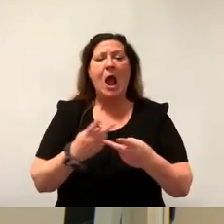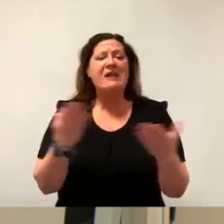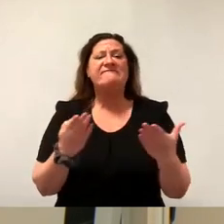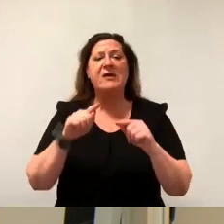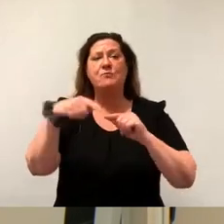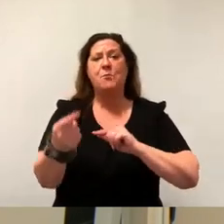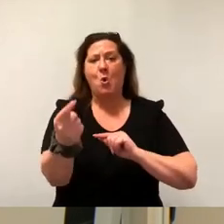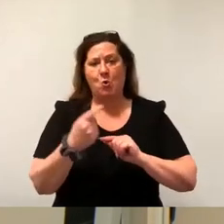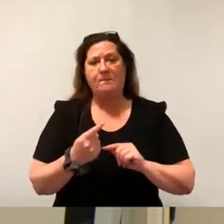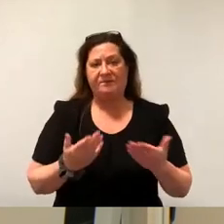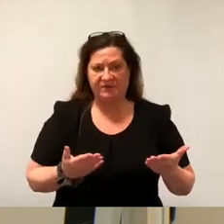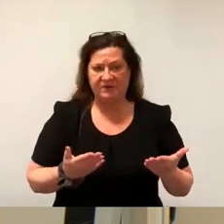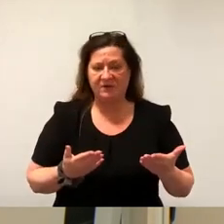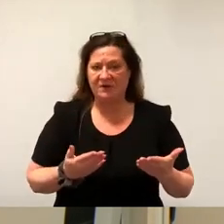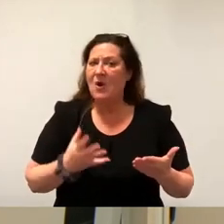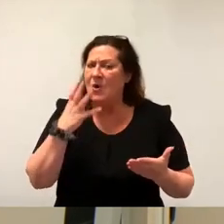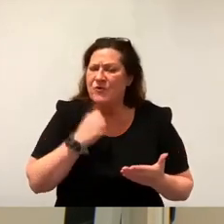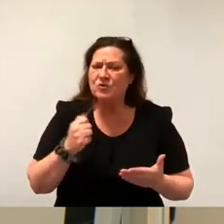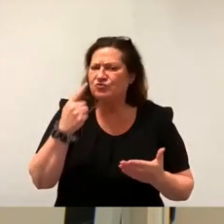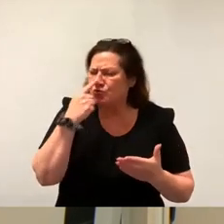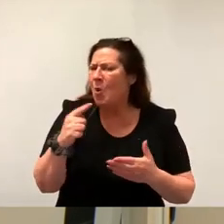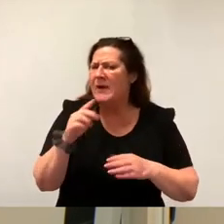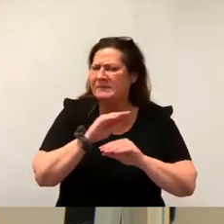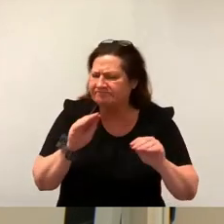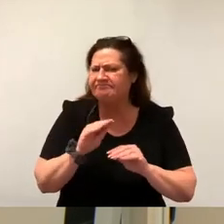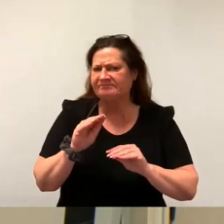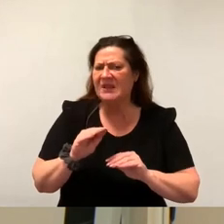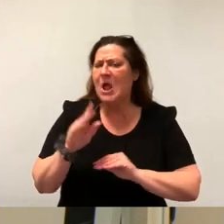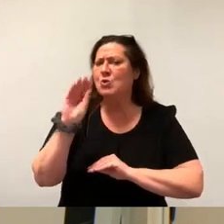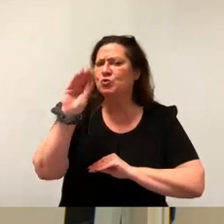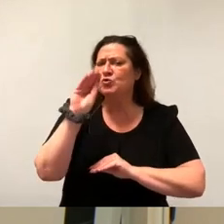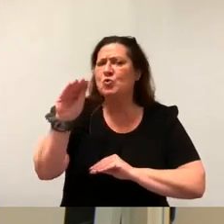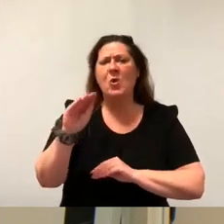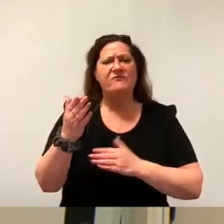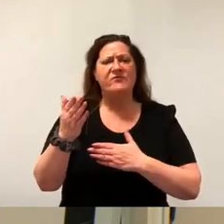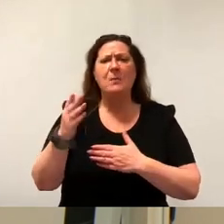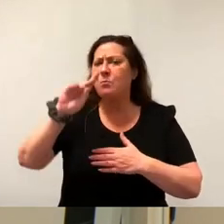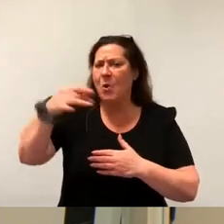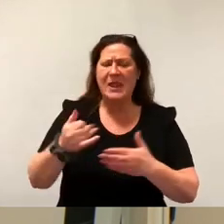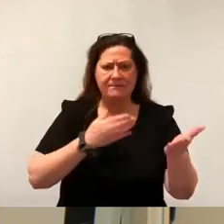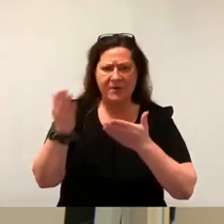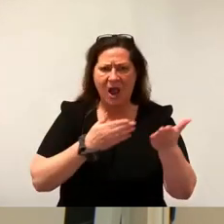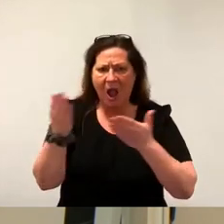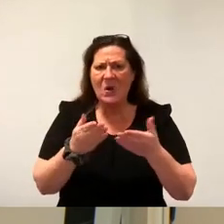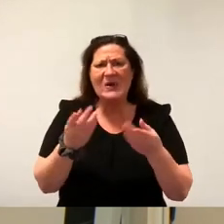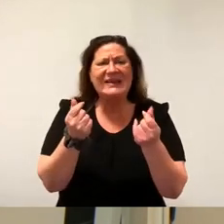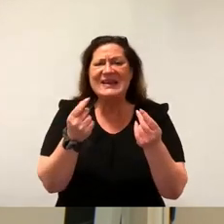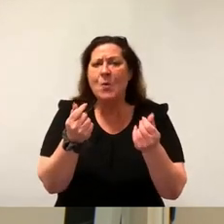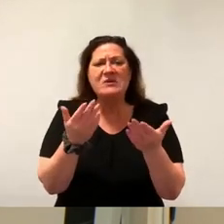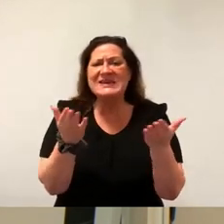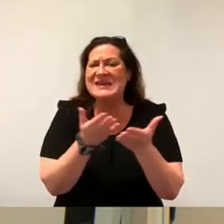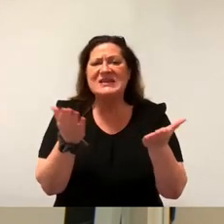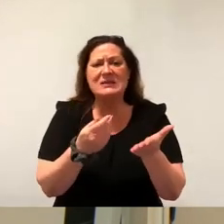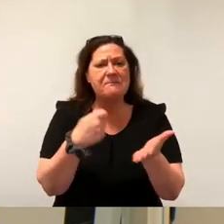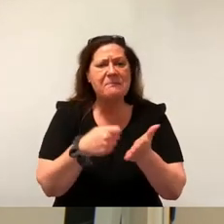Ich möchte nur an diverse Projekte denken, die wir in der Zukunft noch zu beraten haben, wo keinerlei Preisschilder dranhängen, die aber durch